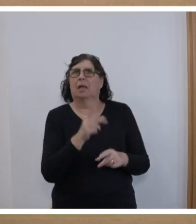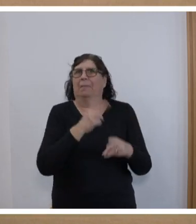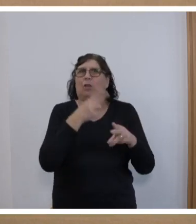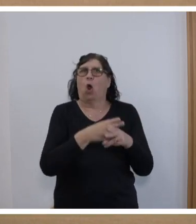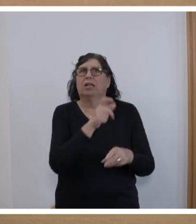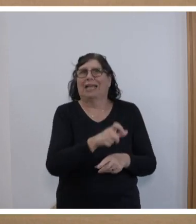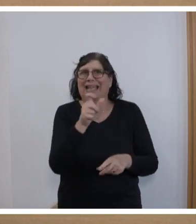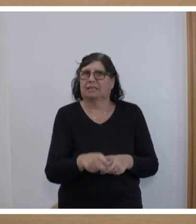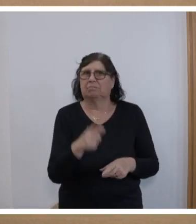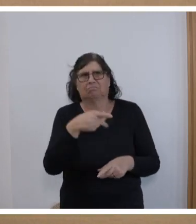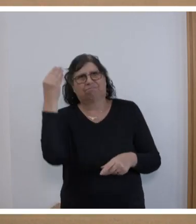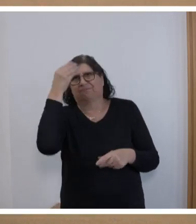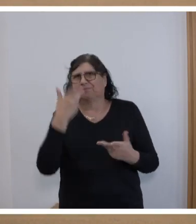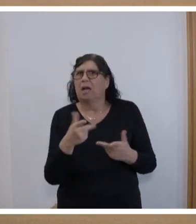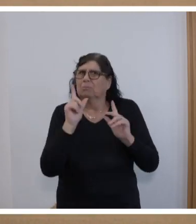der gestoppt werden muss.